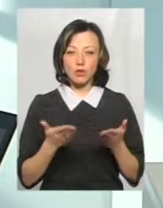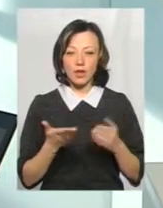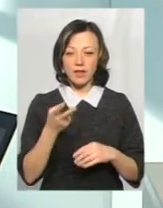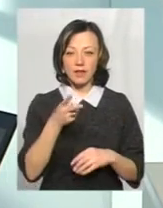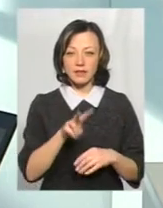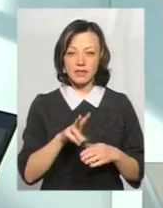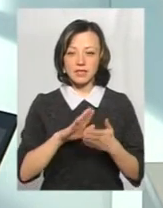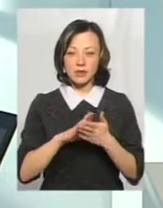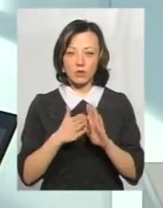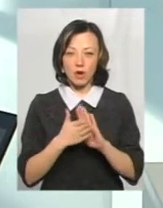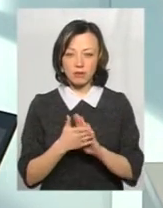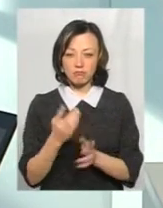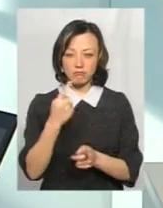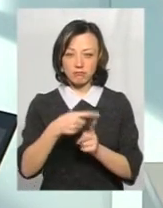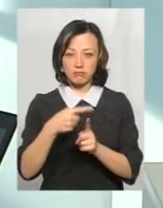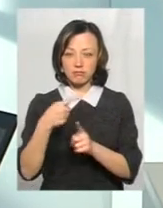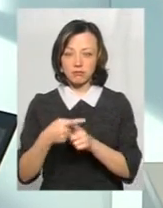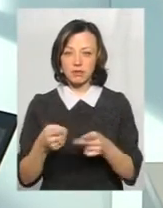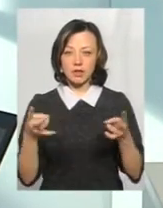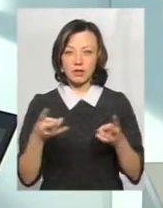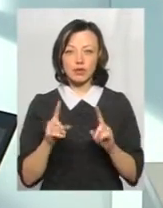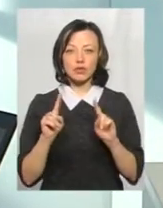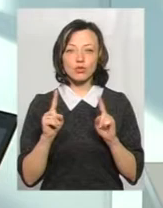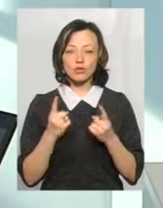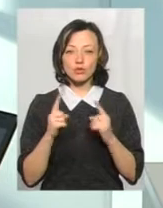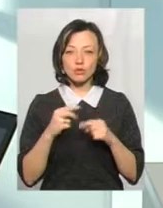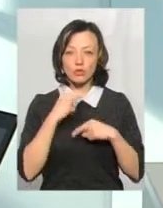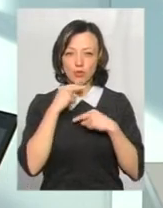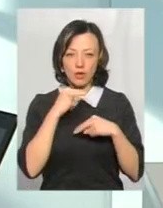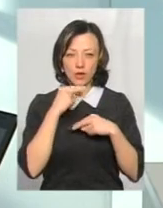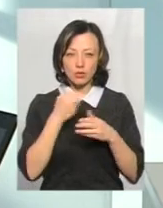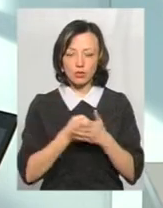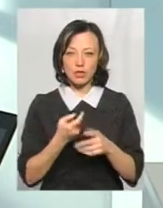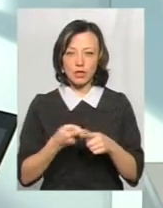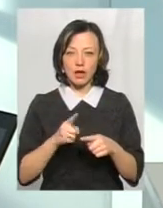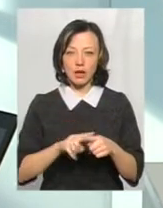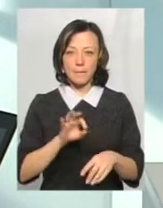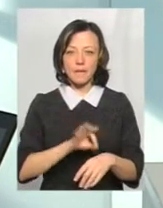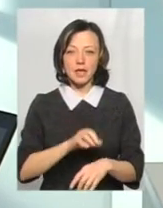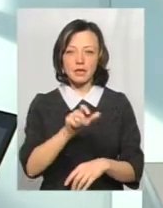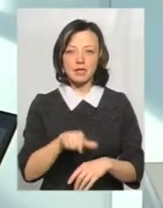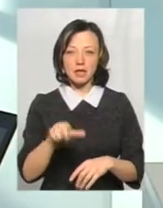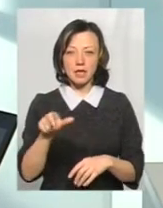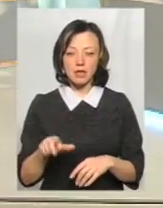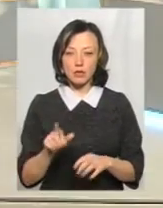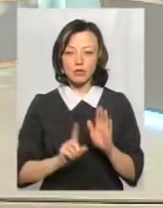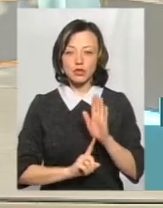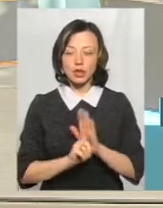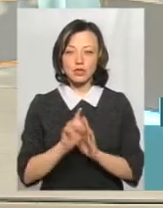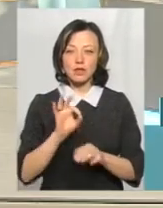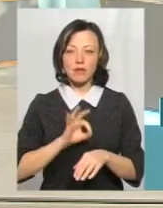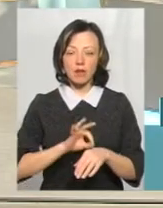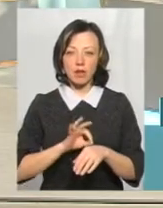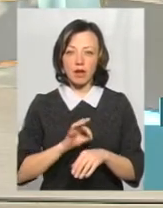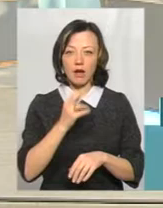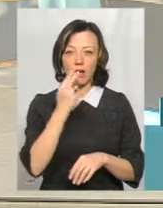ситуації накладаються одна на одну, треба бути дуже-дуже уважним до таких пацієнтів, тому що початок захворювання